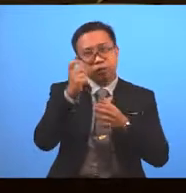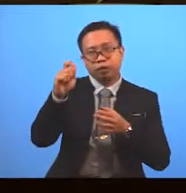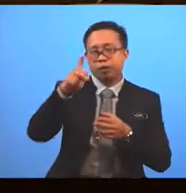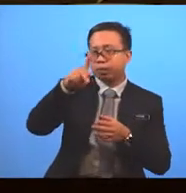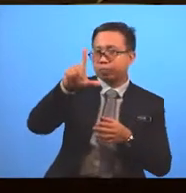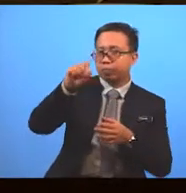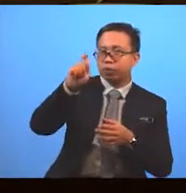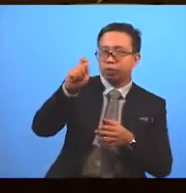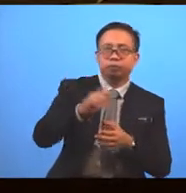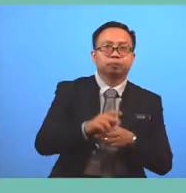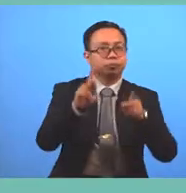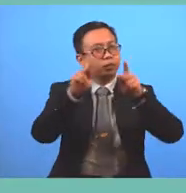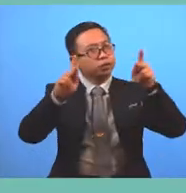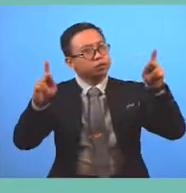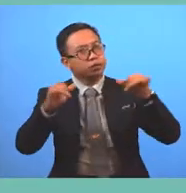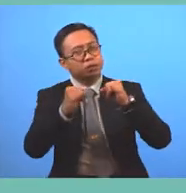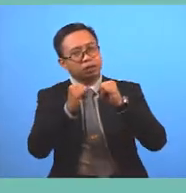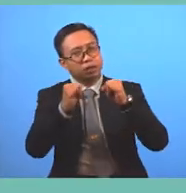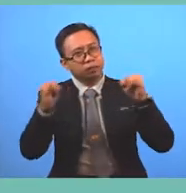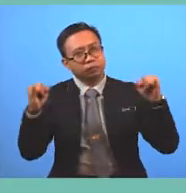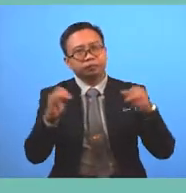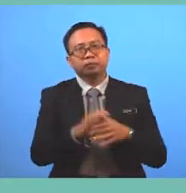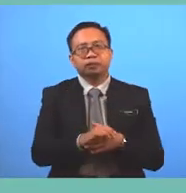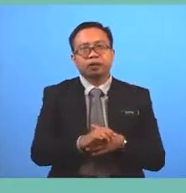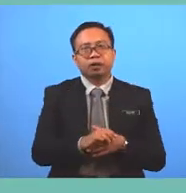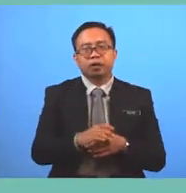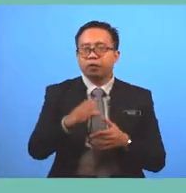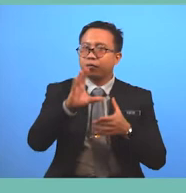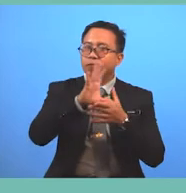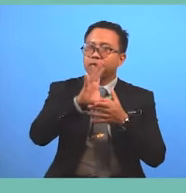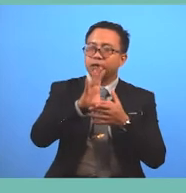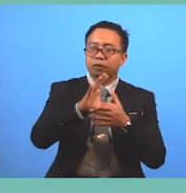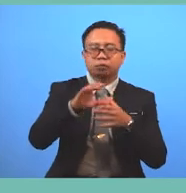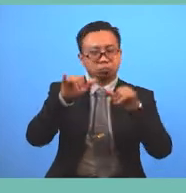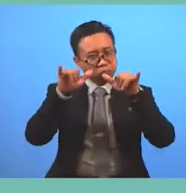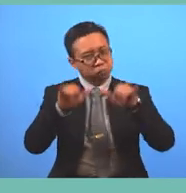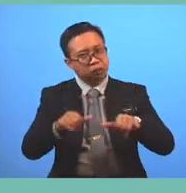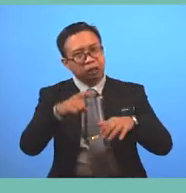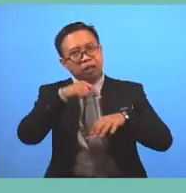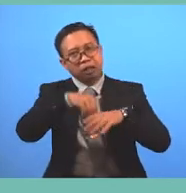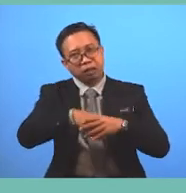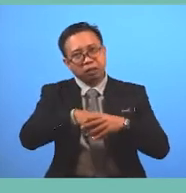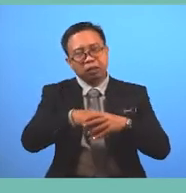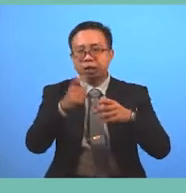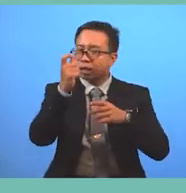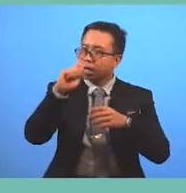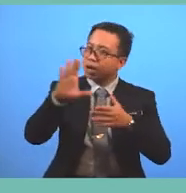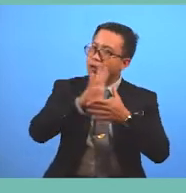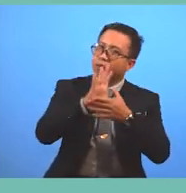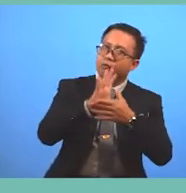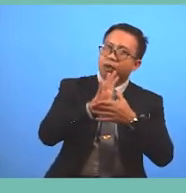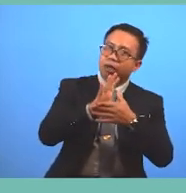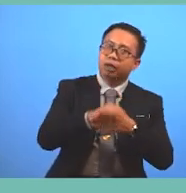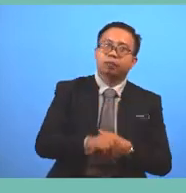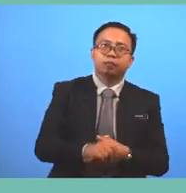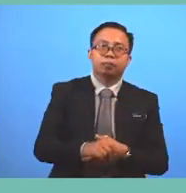phrases like The film is set in The film tells the story of Or